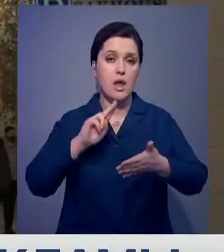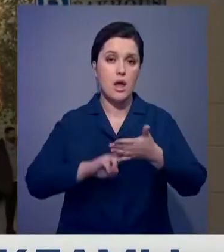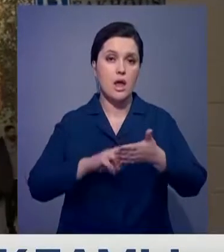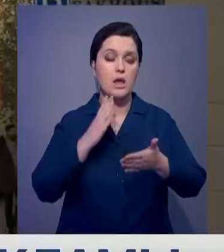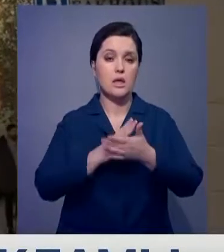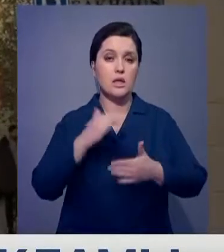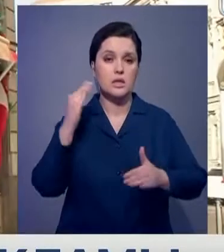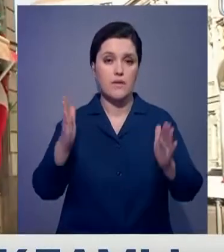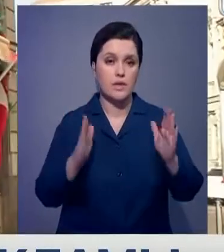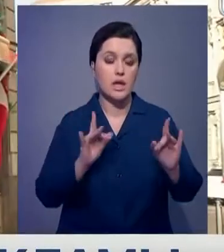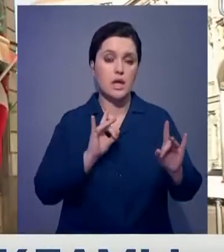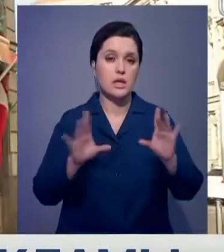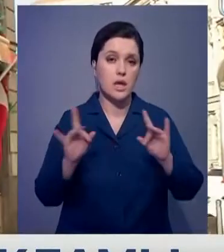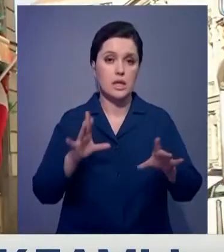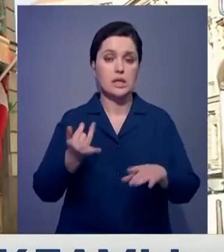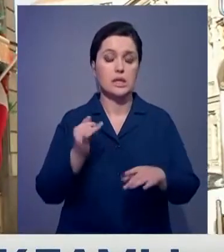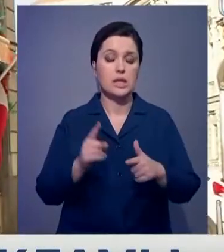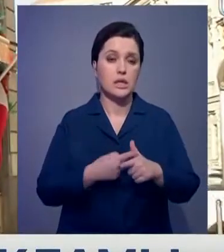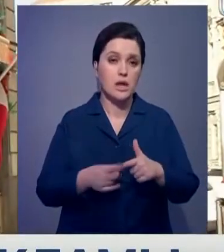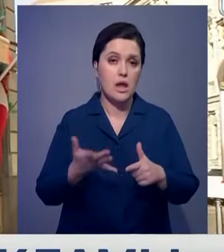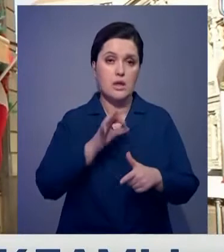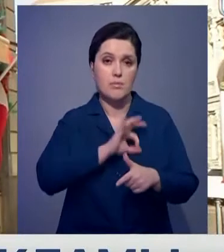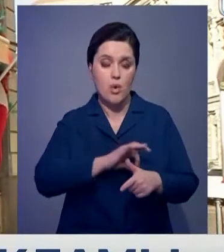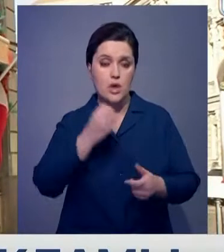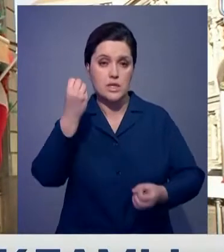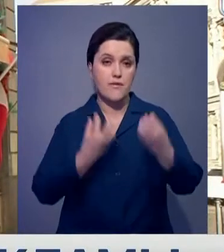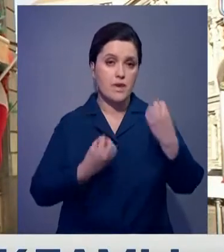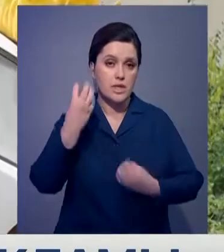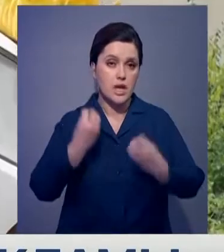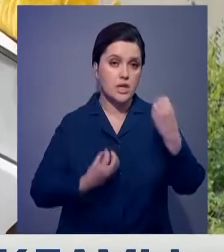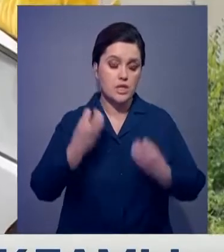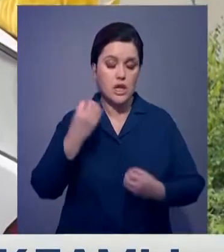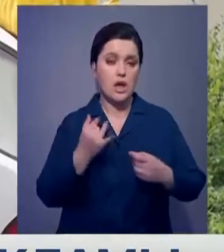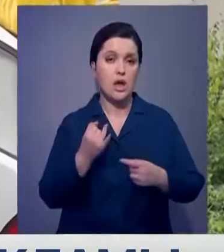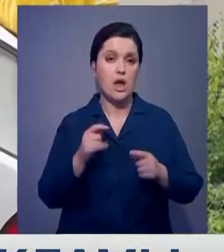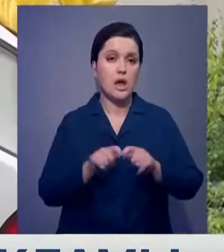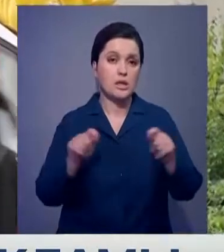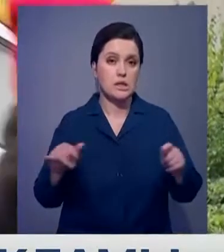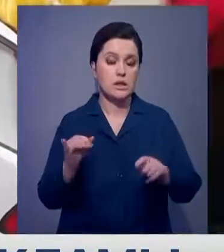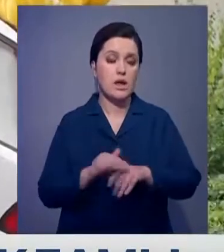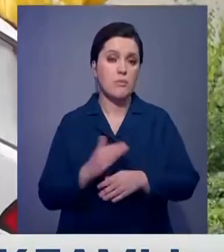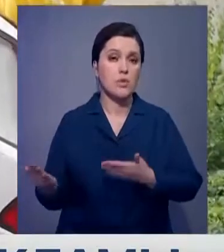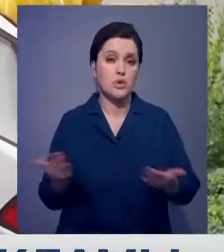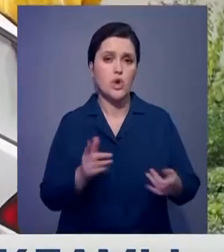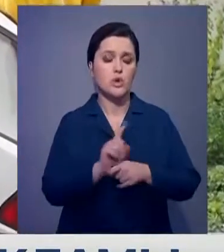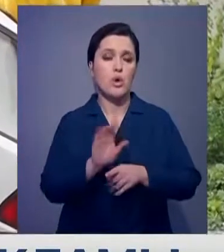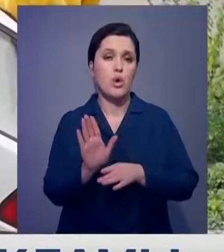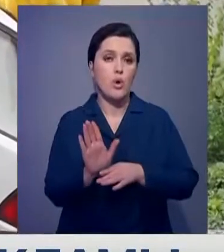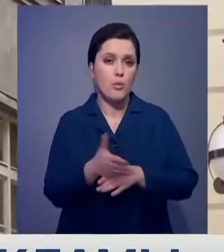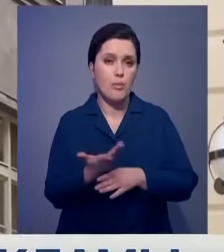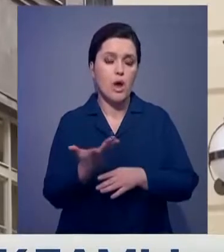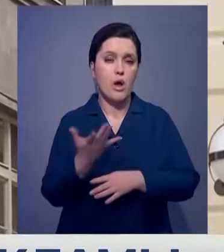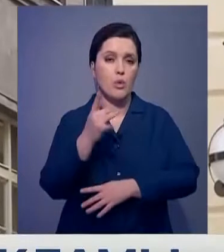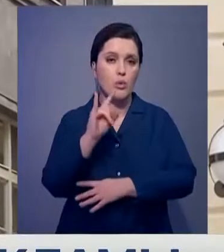рекламы или использовать светящиеся надписи из категории «Открыто» и «Добро пожаловать». Также с фасадов должны исчезнуть объемные куклы,